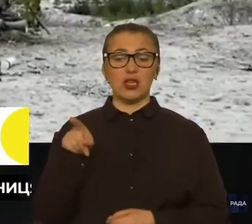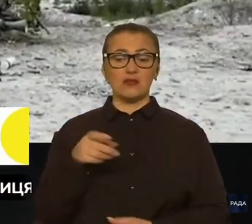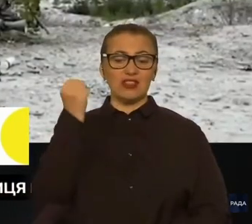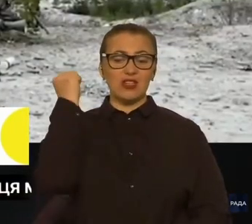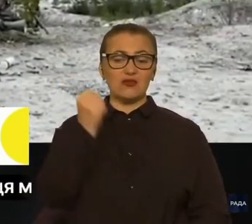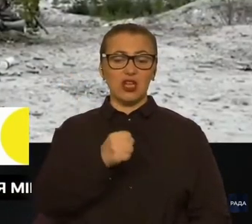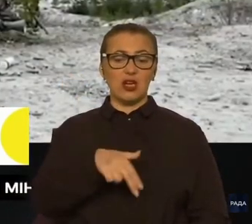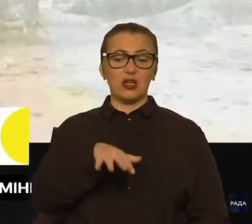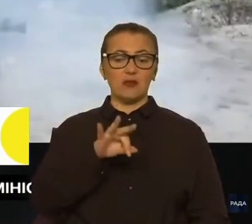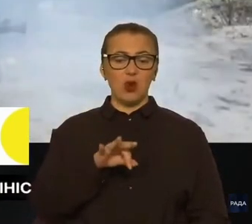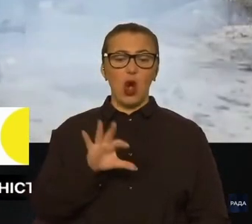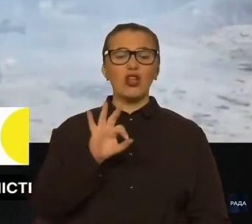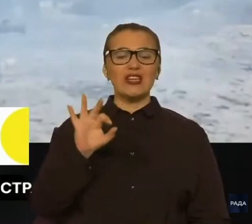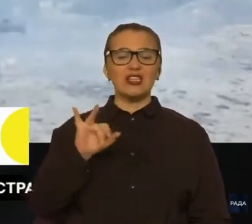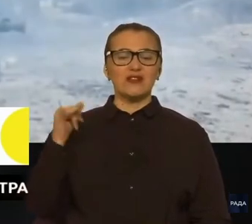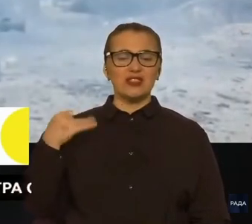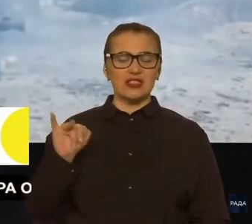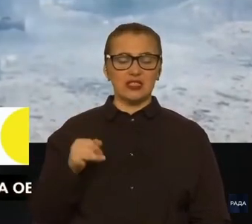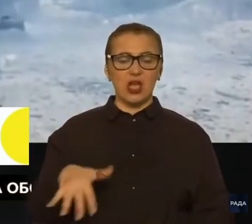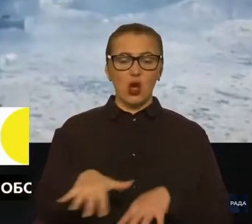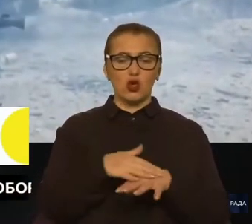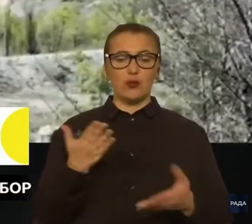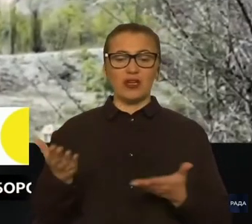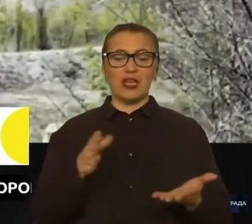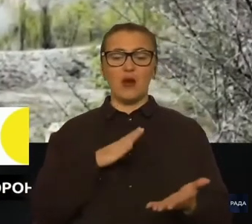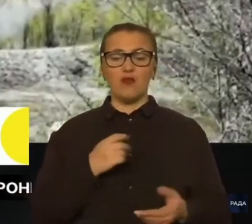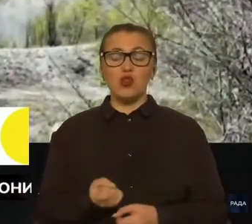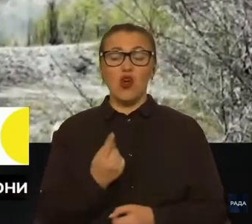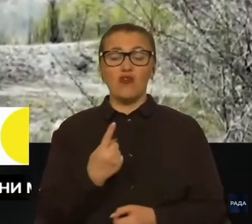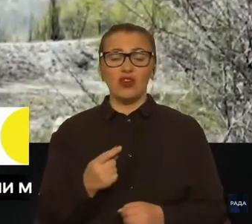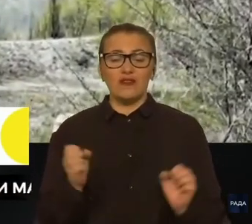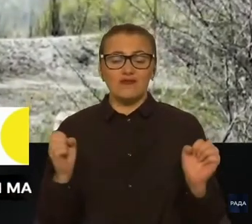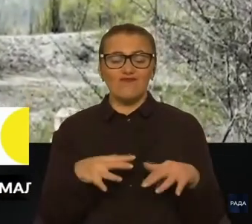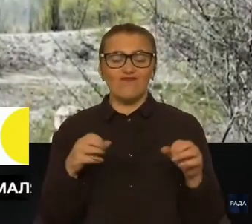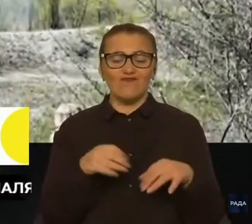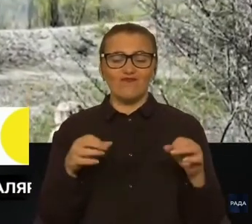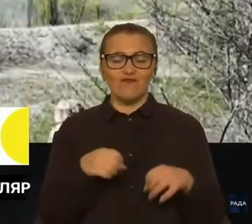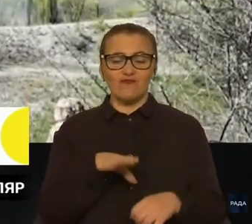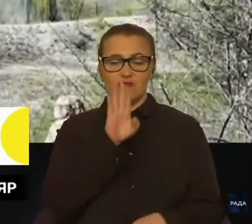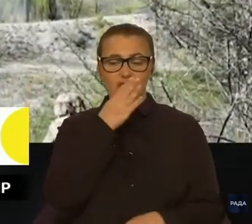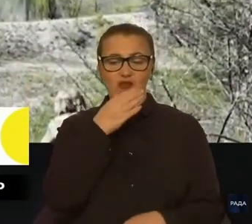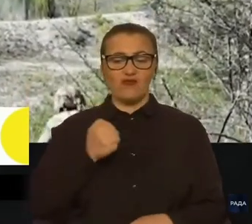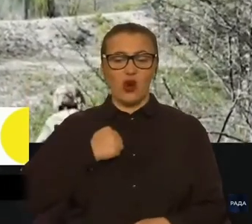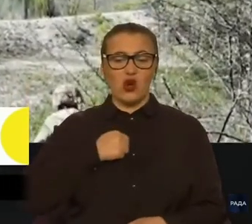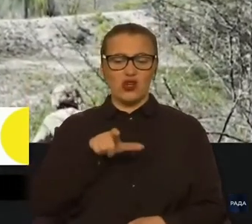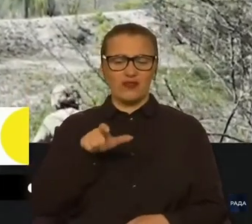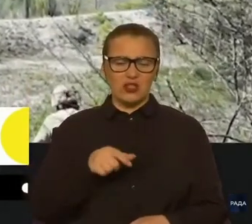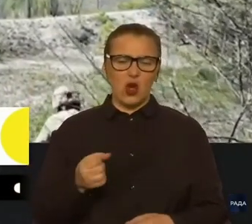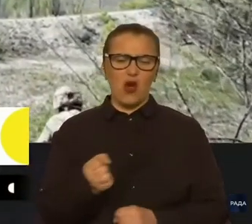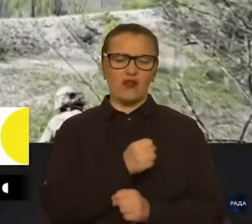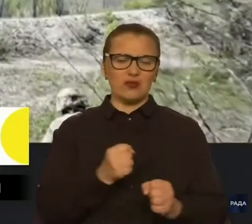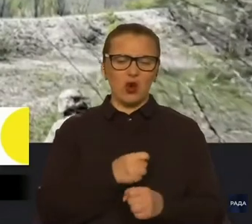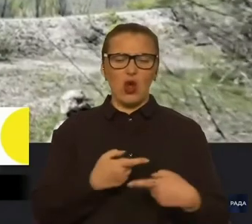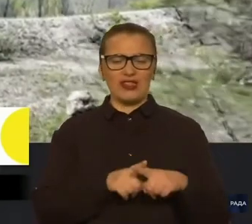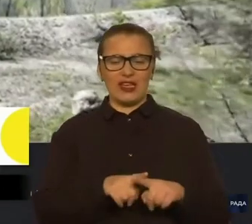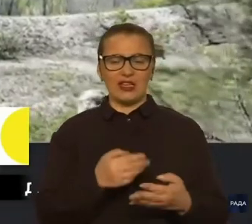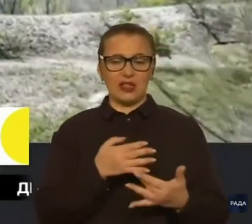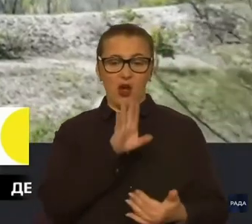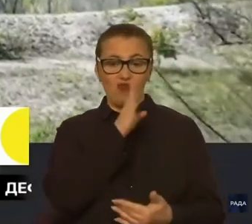Олешківській громаді, де було виявлено скупчення живої сили та озброєнній техніки ворога.